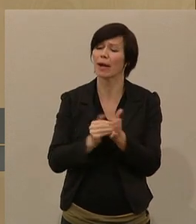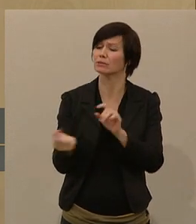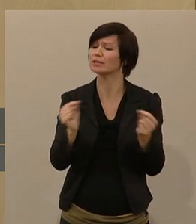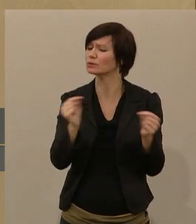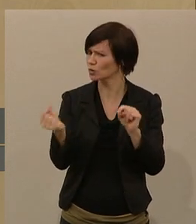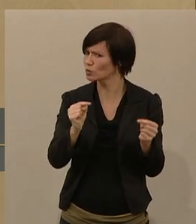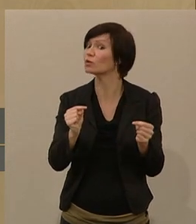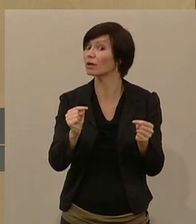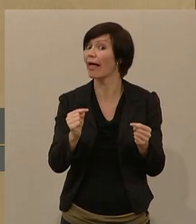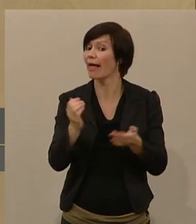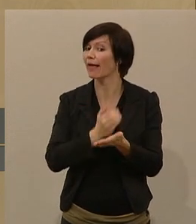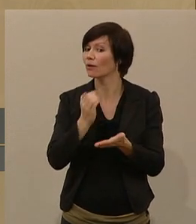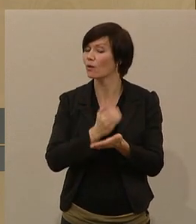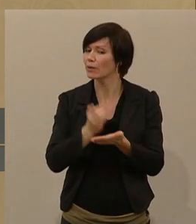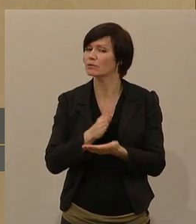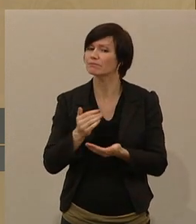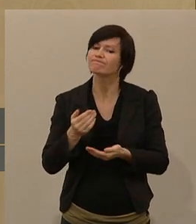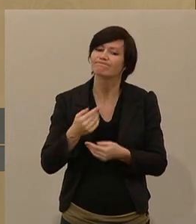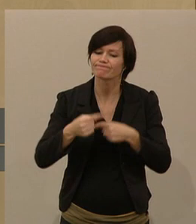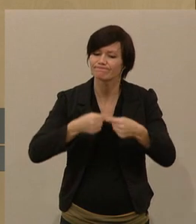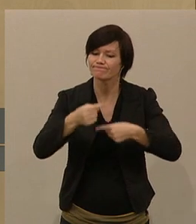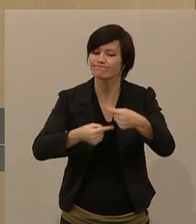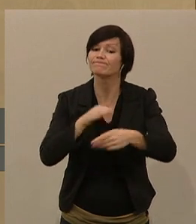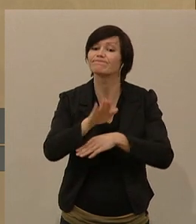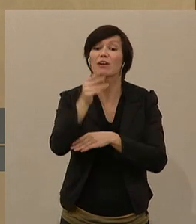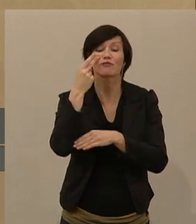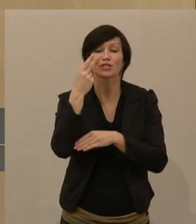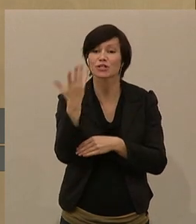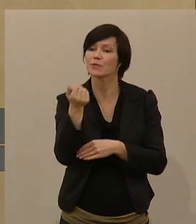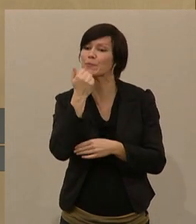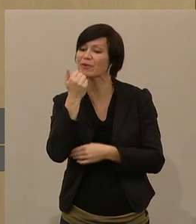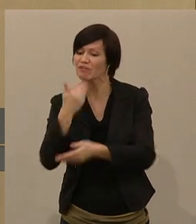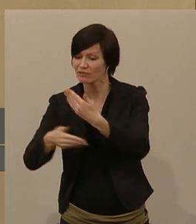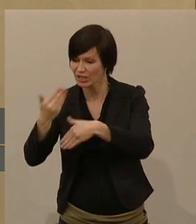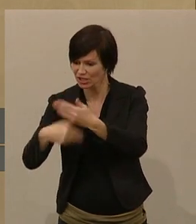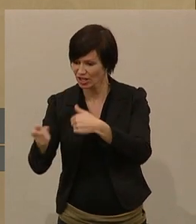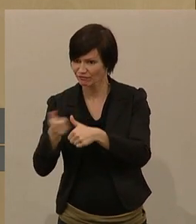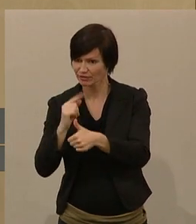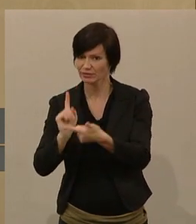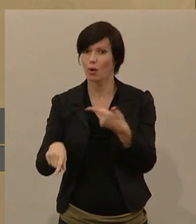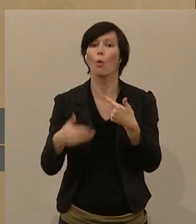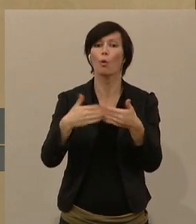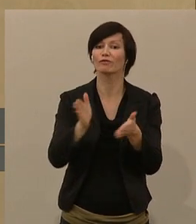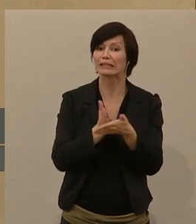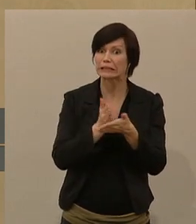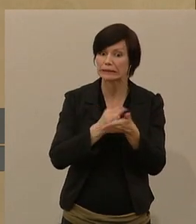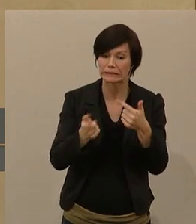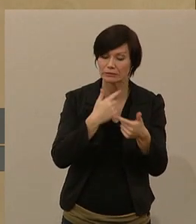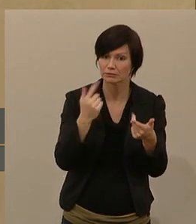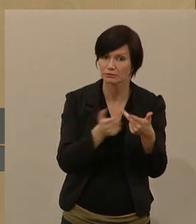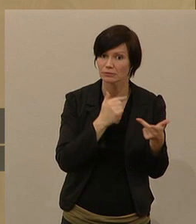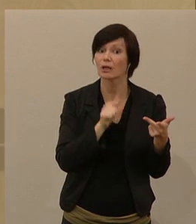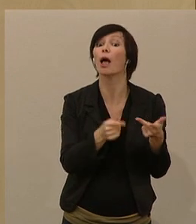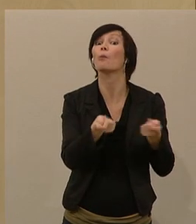wie sich die Einkommen entwickeln werden in Zukunft zwischen der Privatwirtschaft, zwischen dem öffentlichen Dienst, aber auch